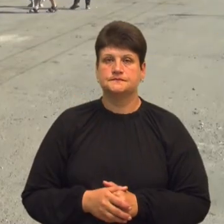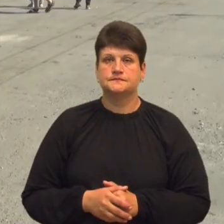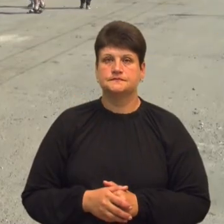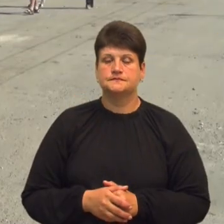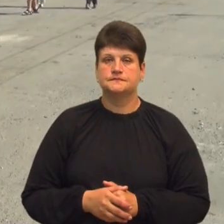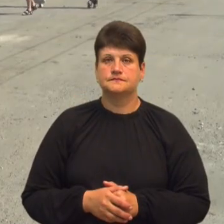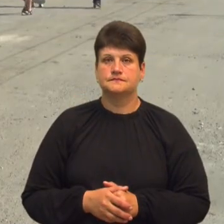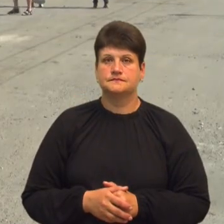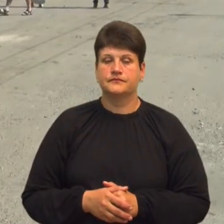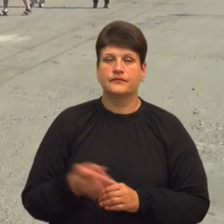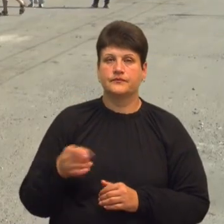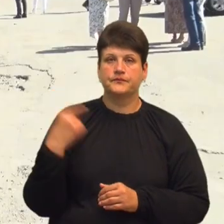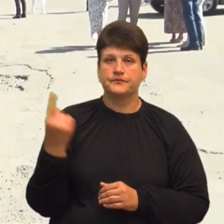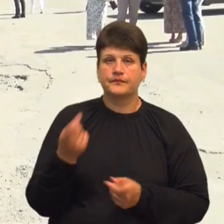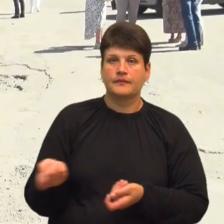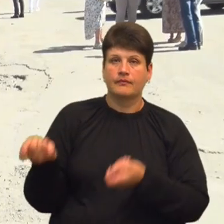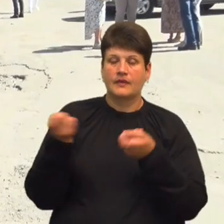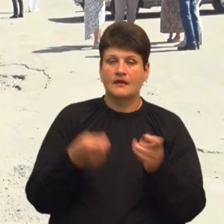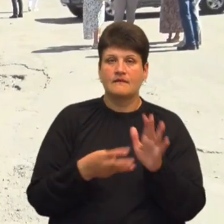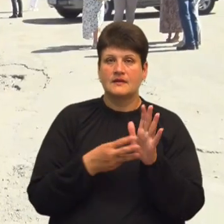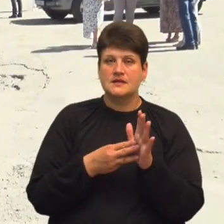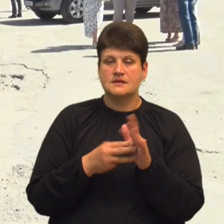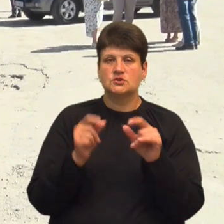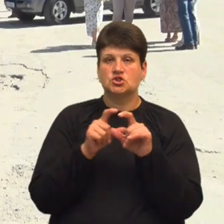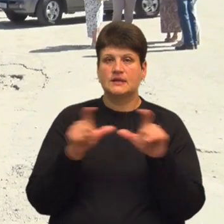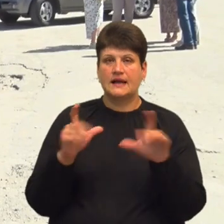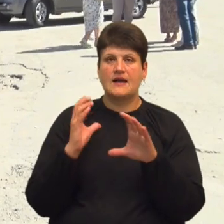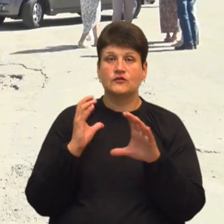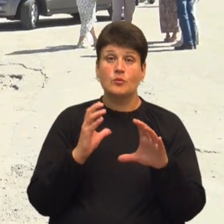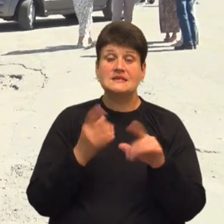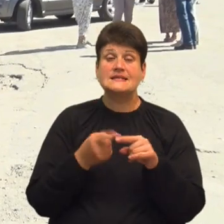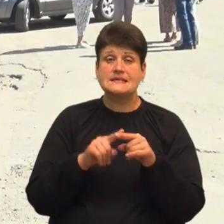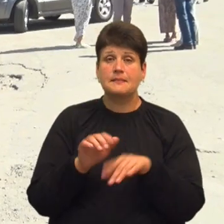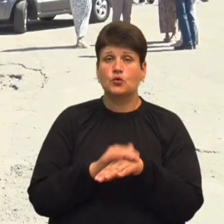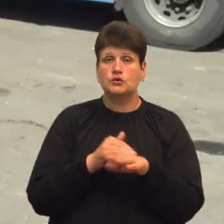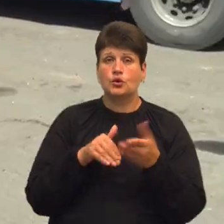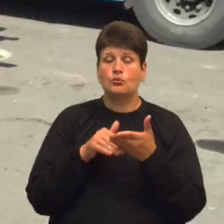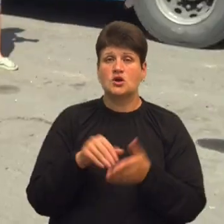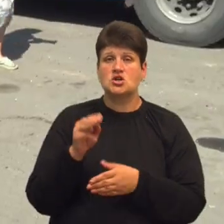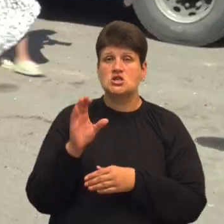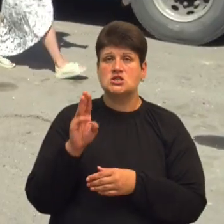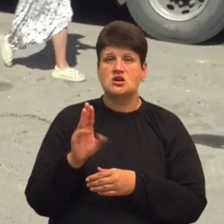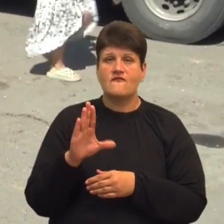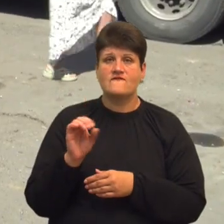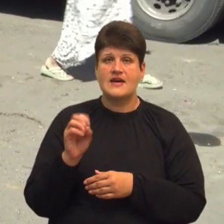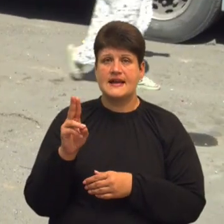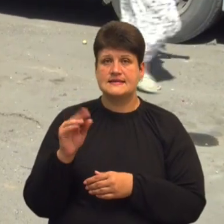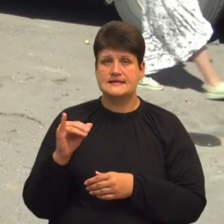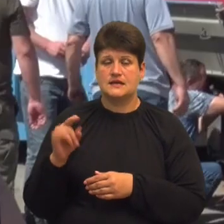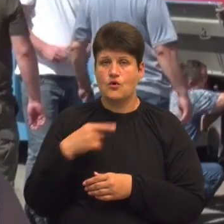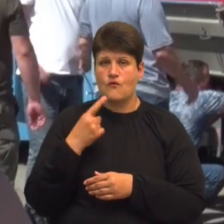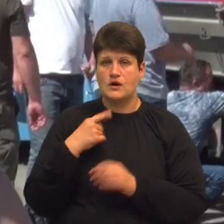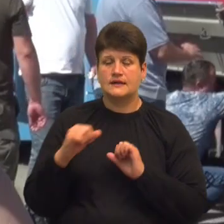На Тернопільщину привезли вісім шкільних автобусів. Це благодійна допомога зі Швеції, каже директорка департаменту